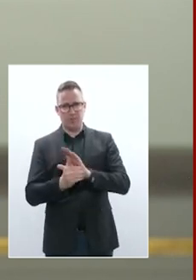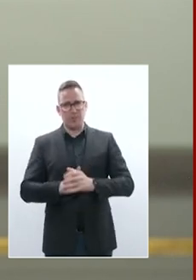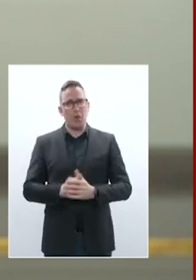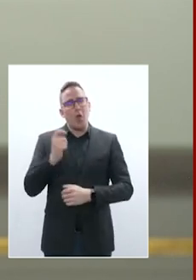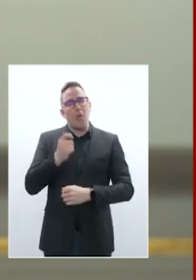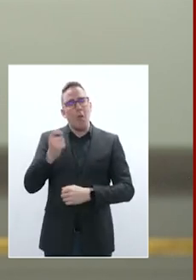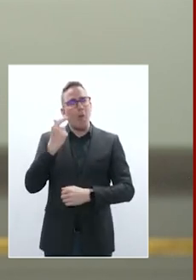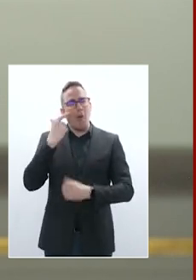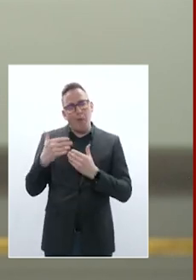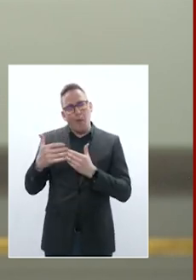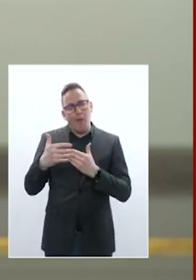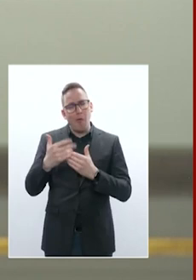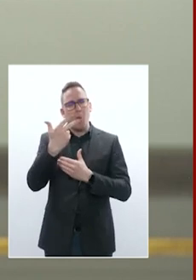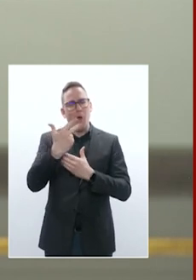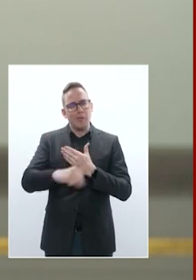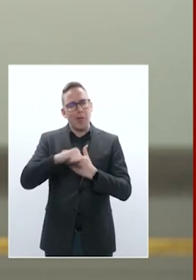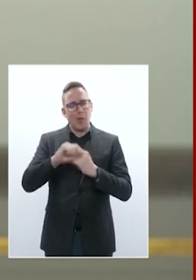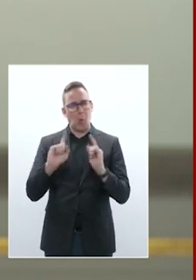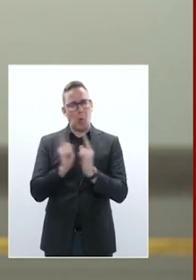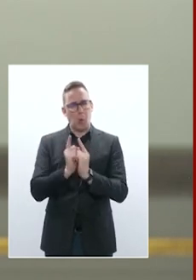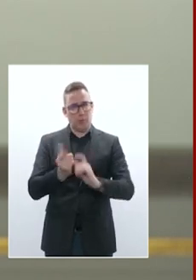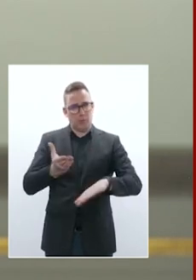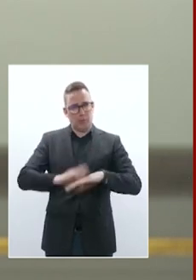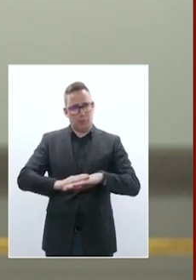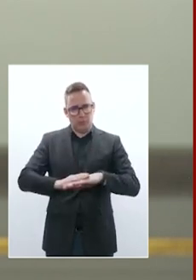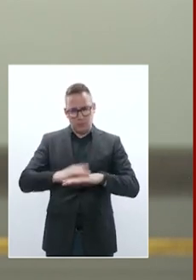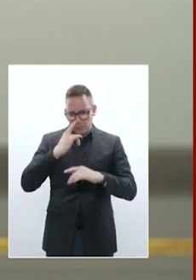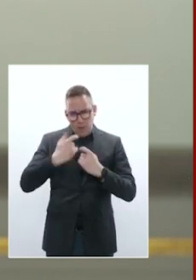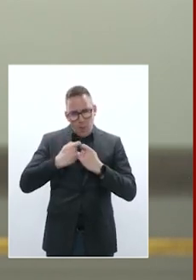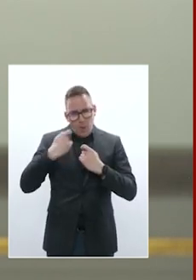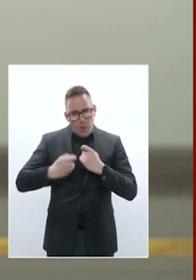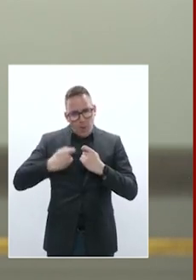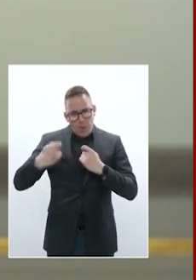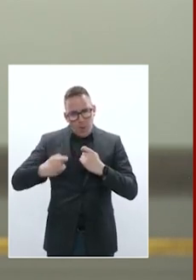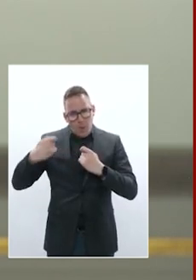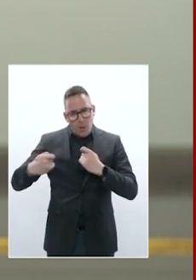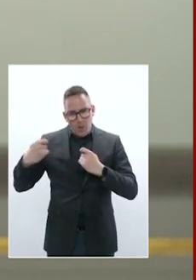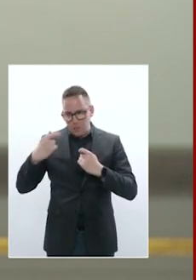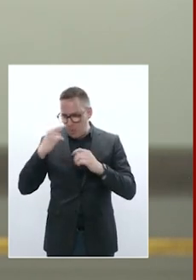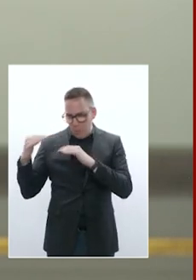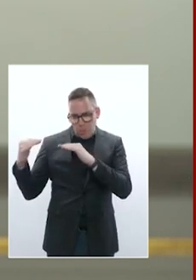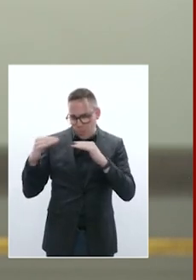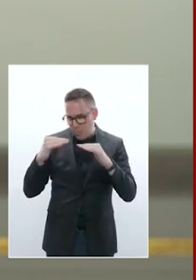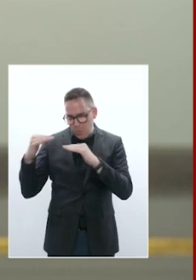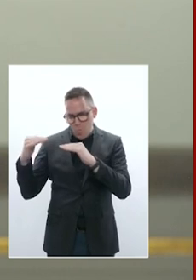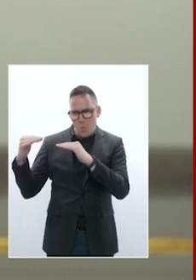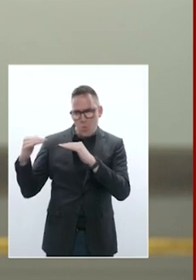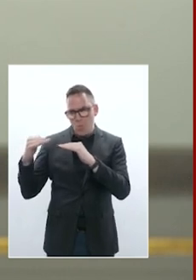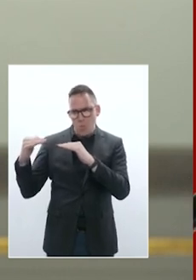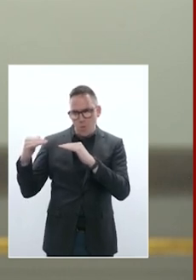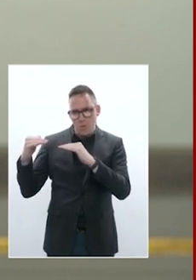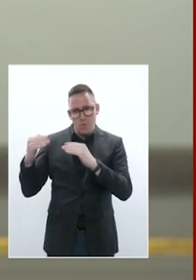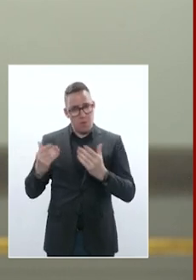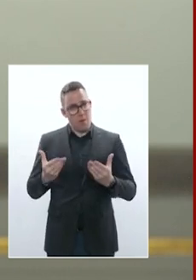avec des positions qui sont aujourd'hui stabilisées sur le front. Et au moment où nous nous parlons, il faut aussi féliciter certains